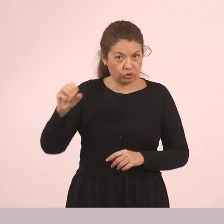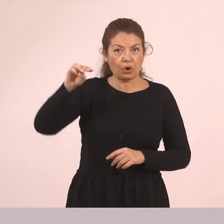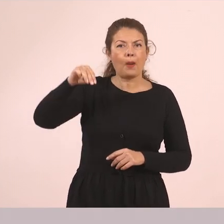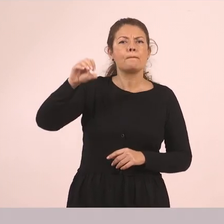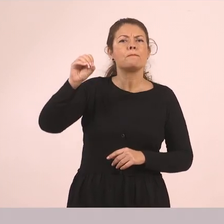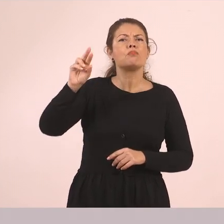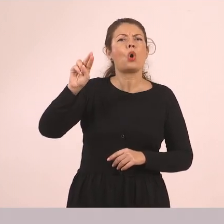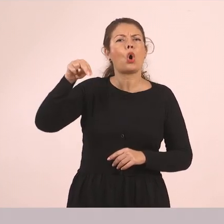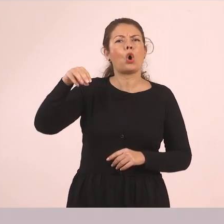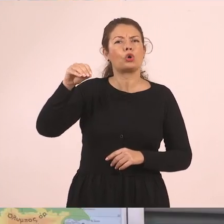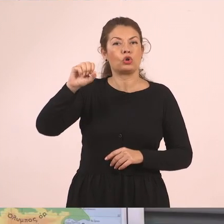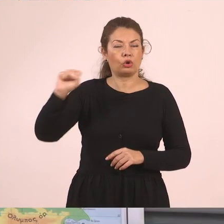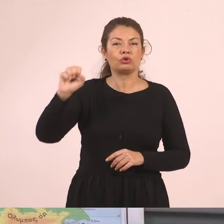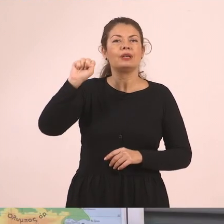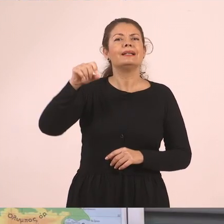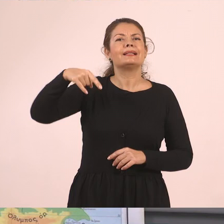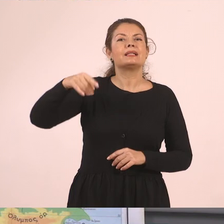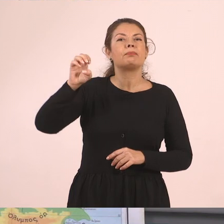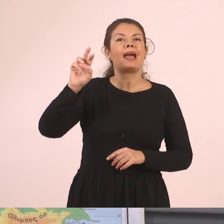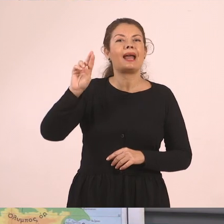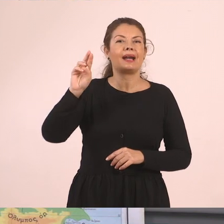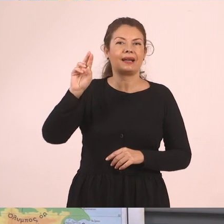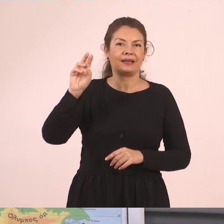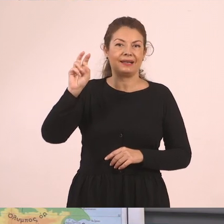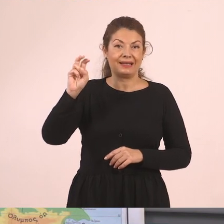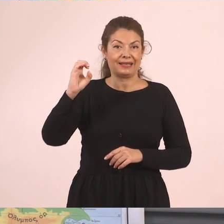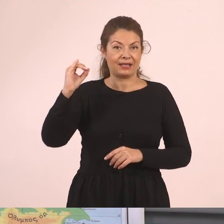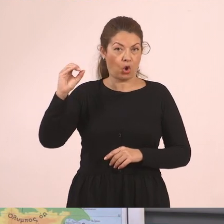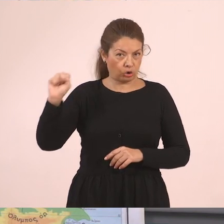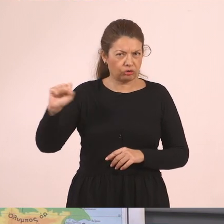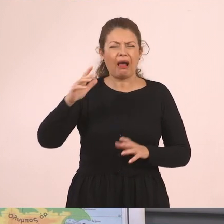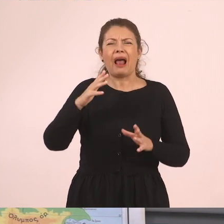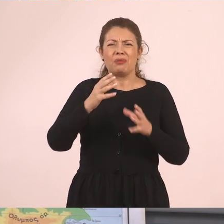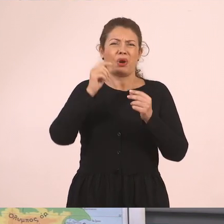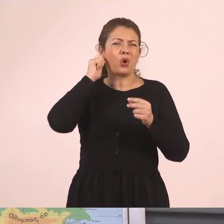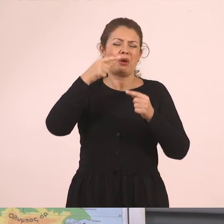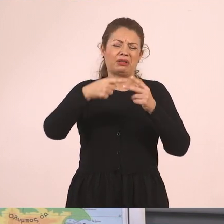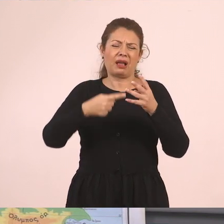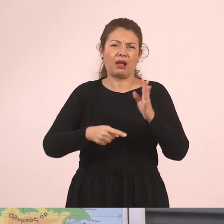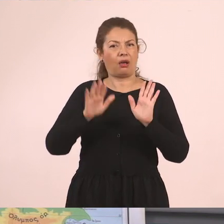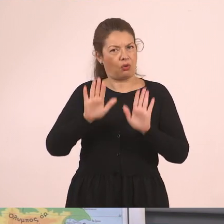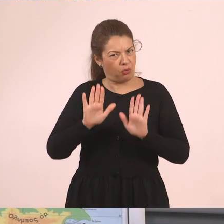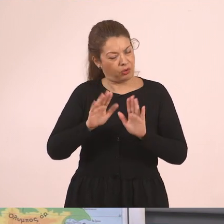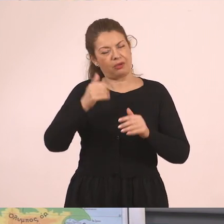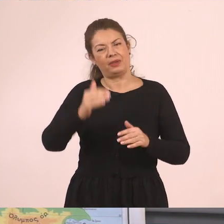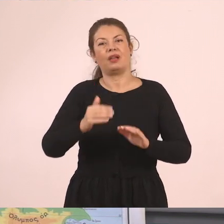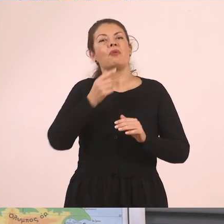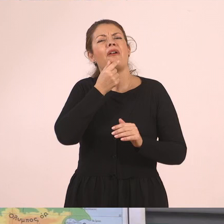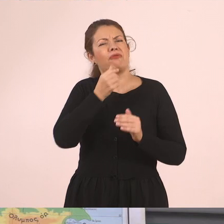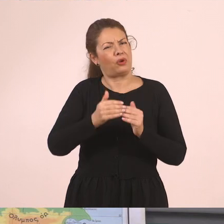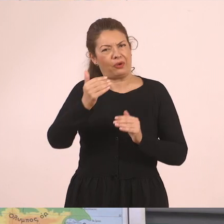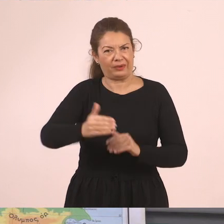Δεν θα σας βομβαρδίσω με πολλές πληροφορίες, γιατί μετά θα κάνουμε τη ζωή μας λιγάκι πιο εύκολη. Πάμε στη Θεσσαλία.